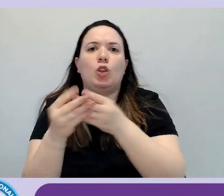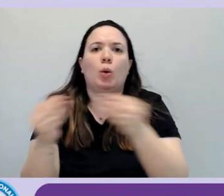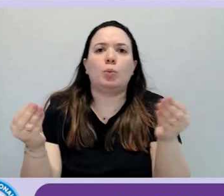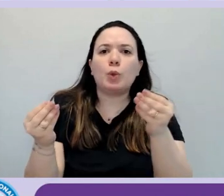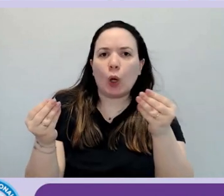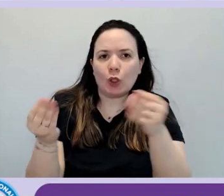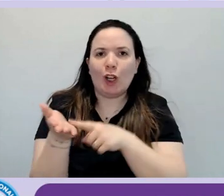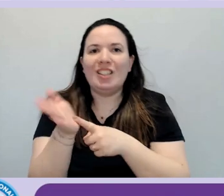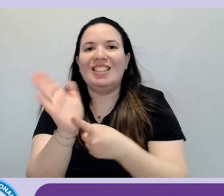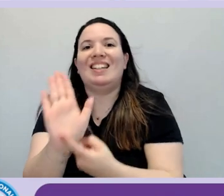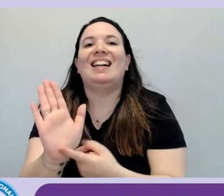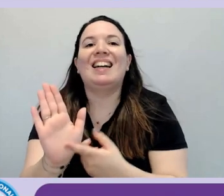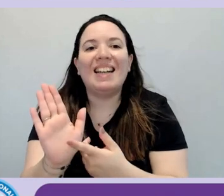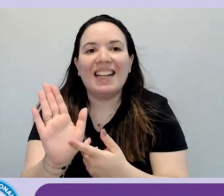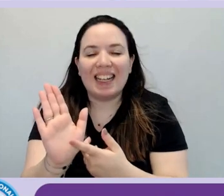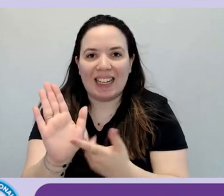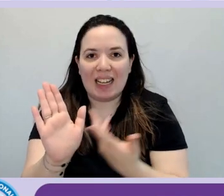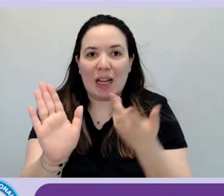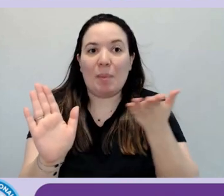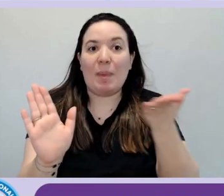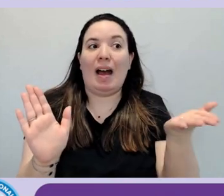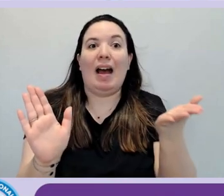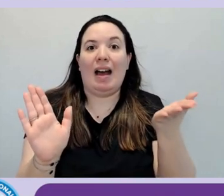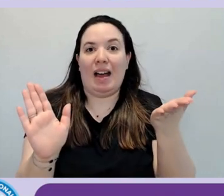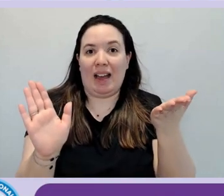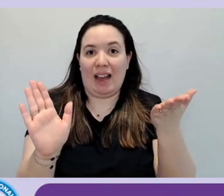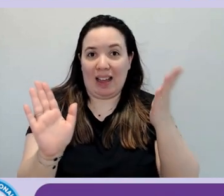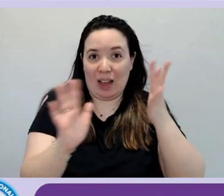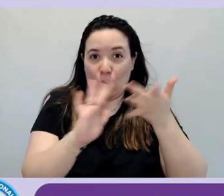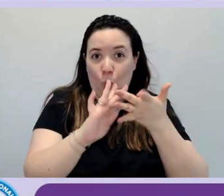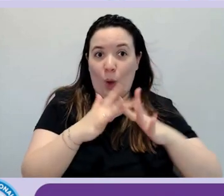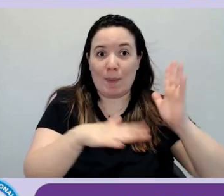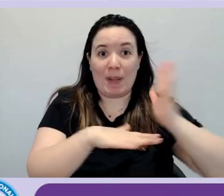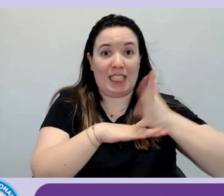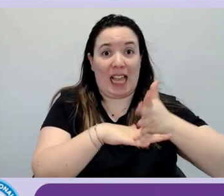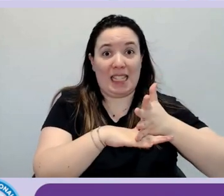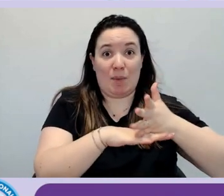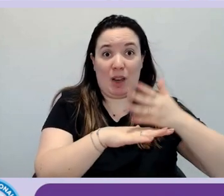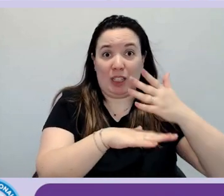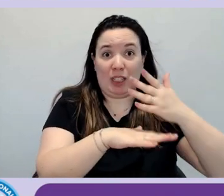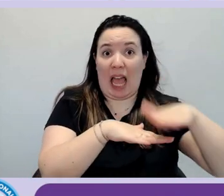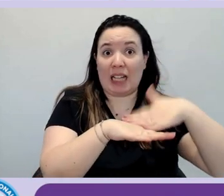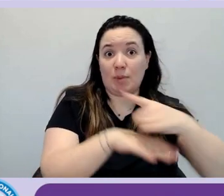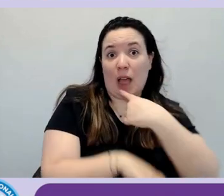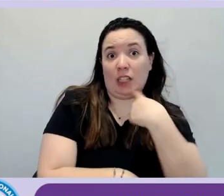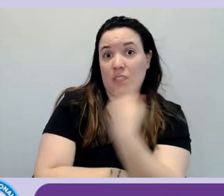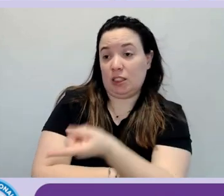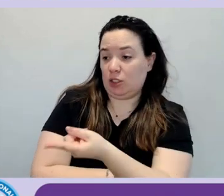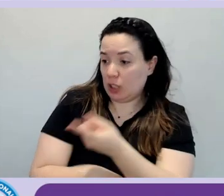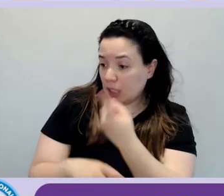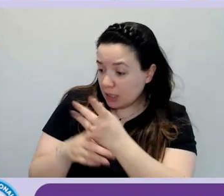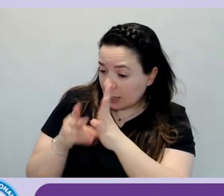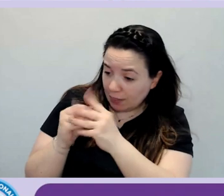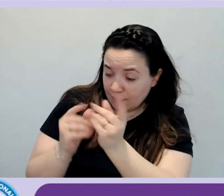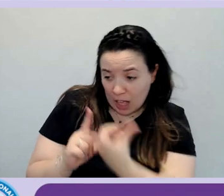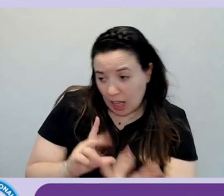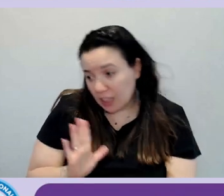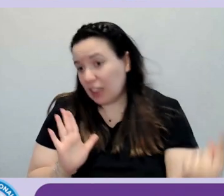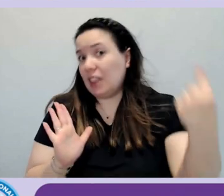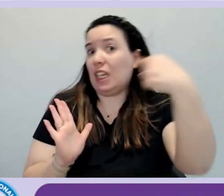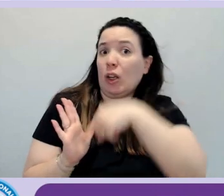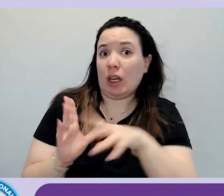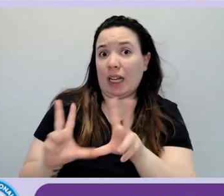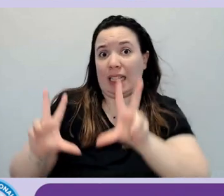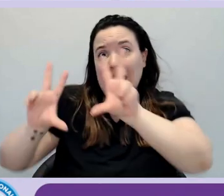web accessibility expert dice che devi rifare il contenuto perché i colori non vanno bene, devi rifare quel tipo di